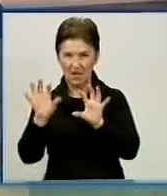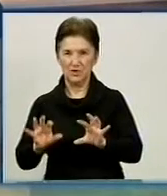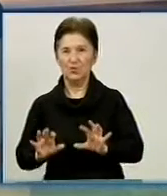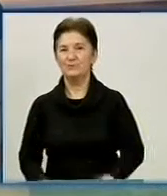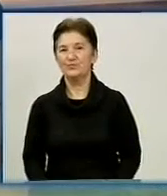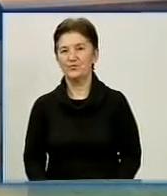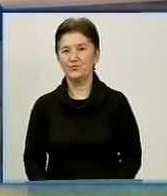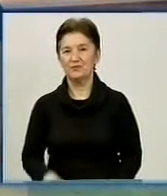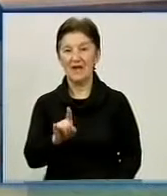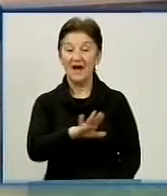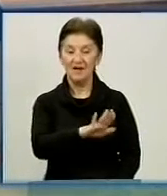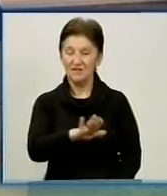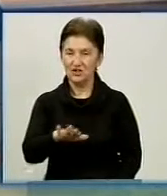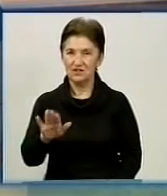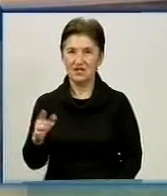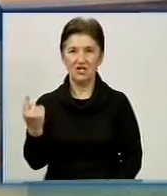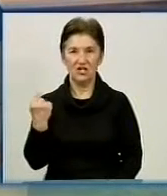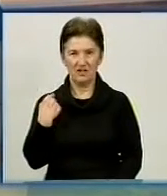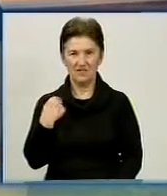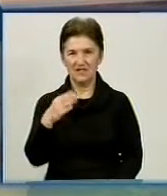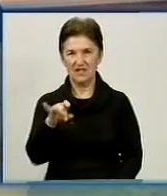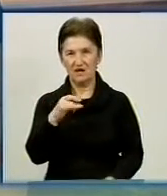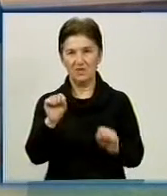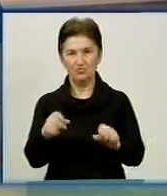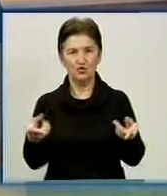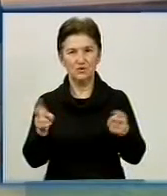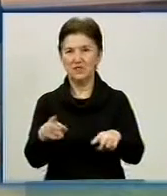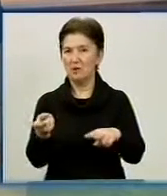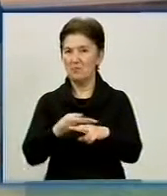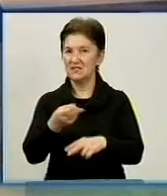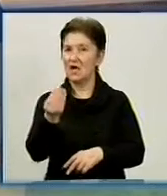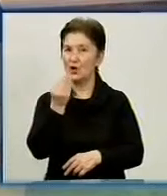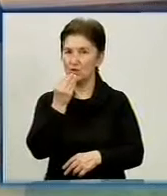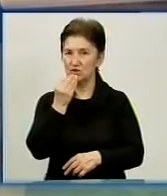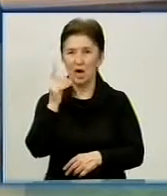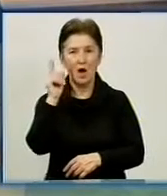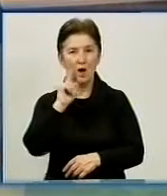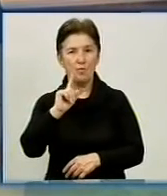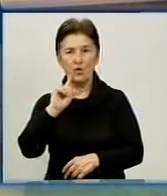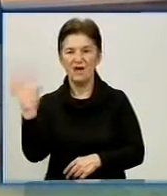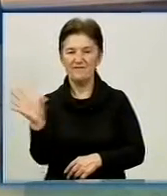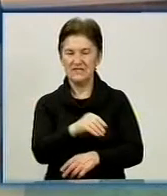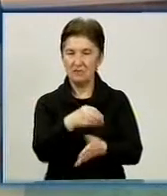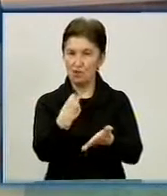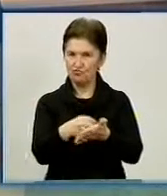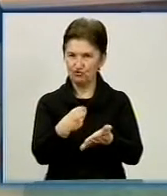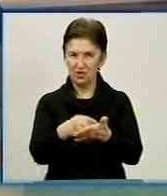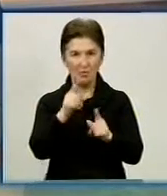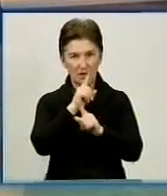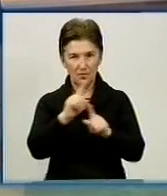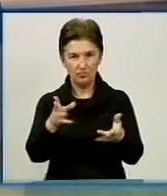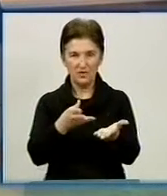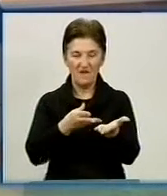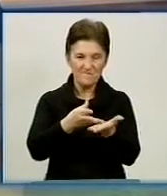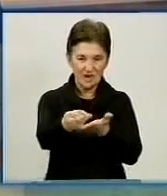Діти кіровоградських садків можуть залишитися без харчування. Добоки усім бюджетникам не буде виплачена заробітна